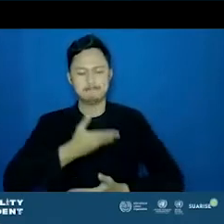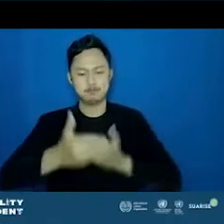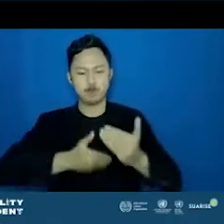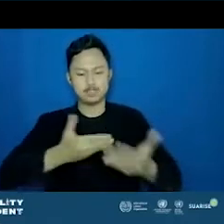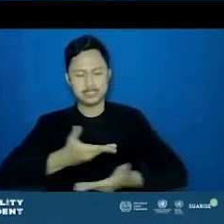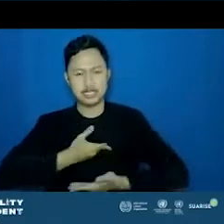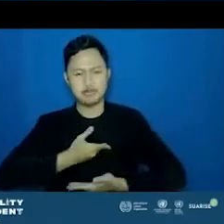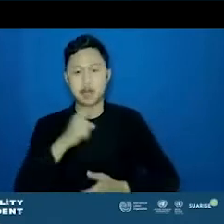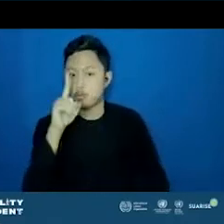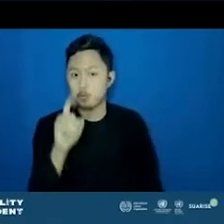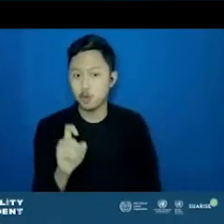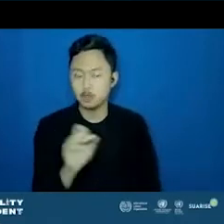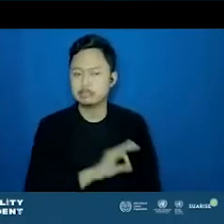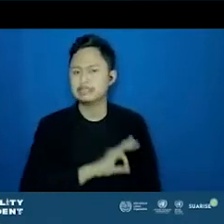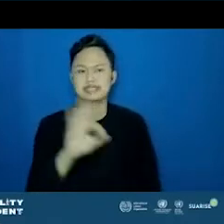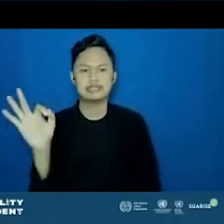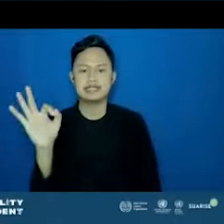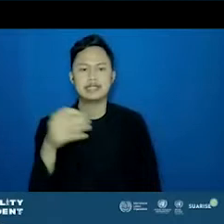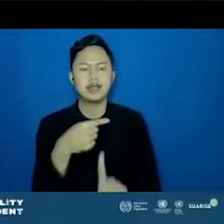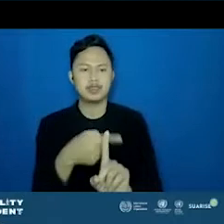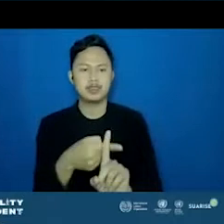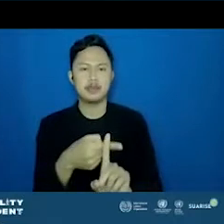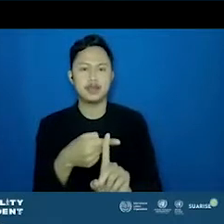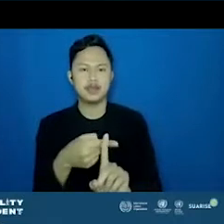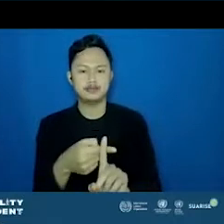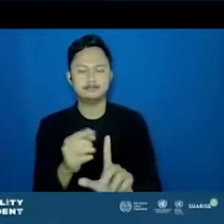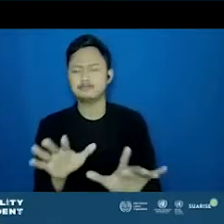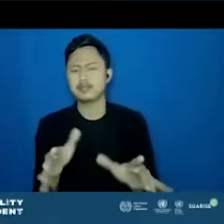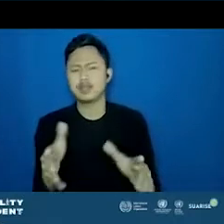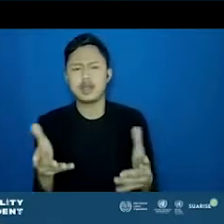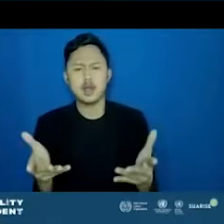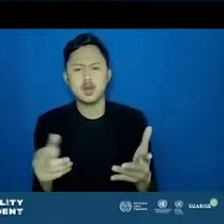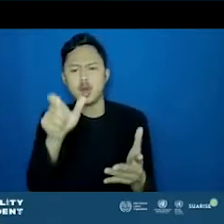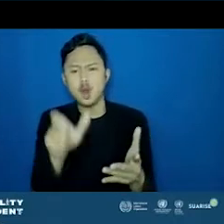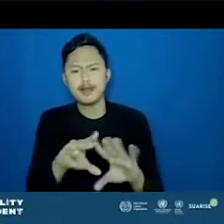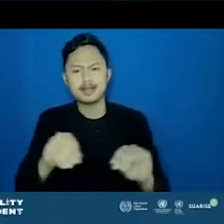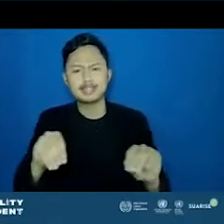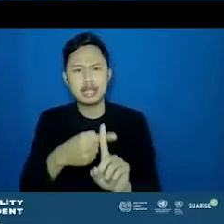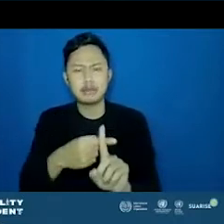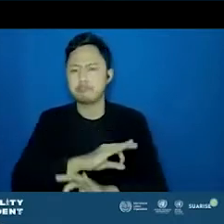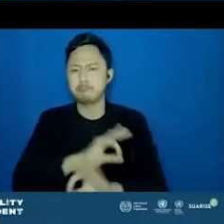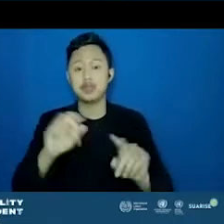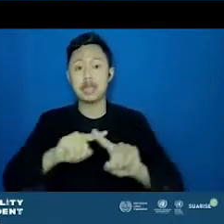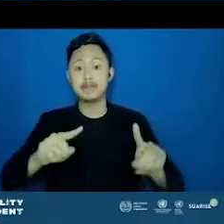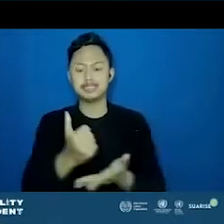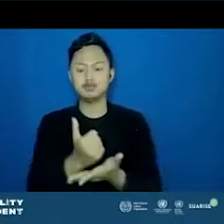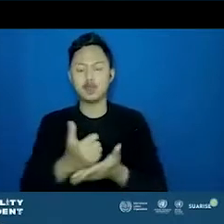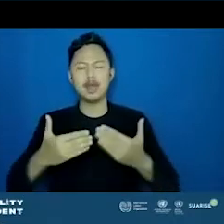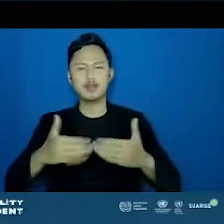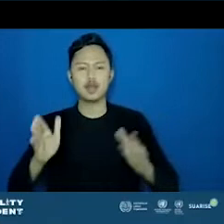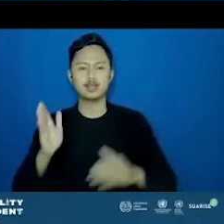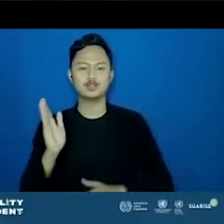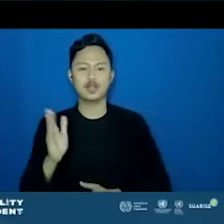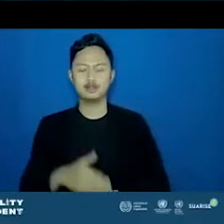membutuhkan ininya gitu, tambahan karyawannya gitu. Tapi sebenarnya terbuka. Oke, berarti tadi